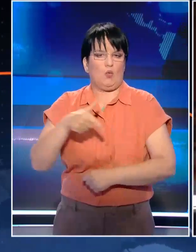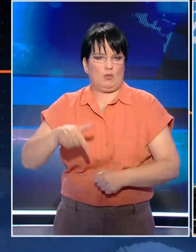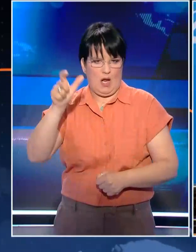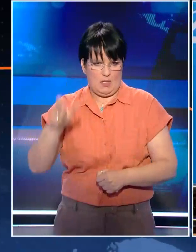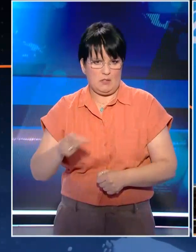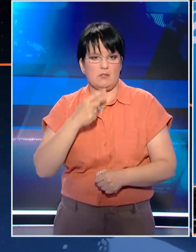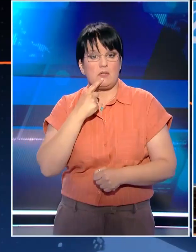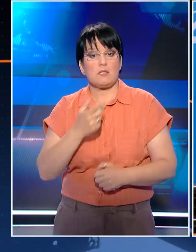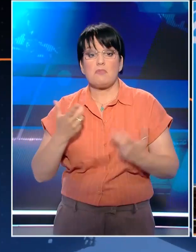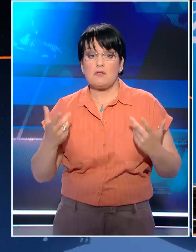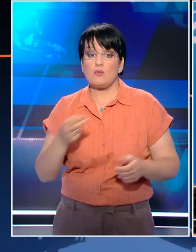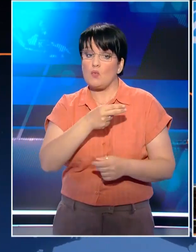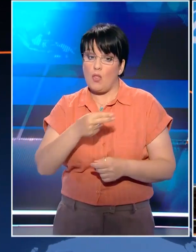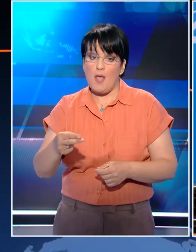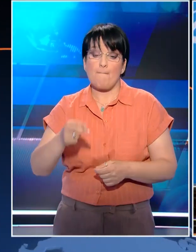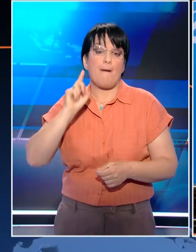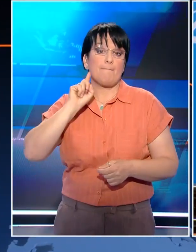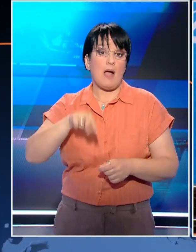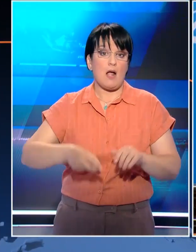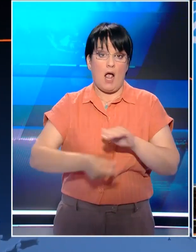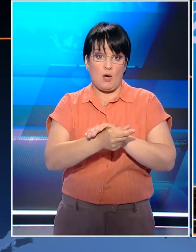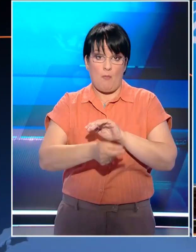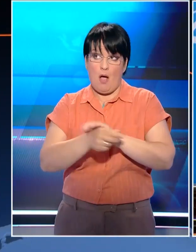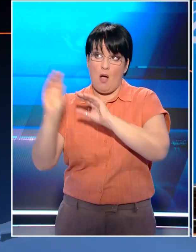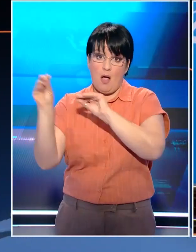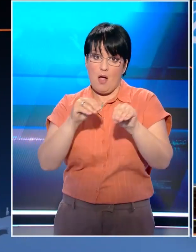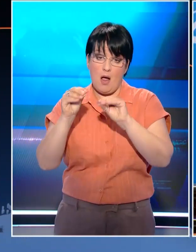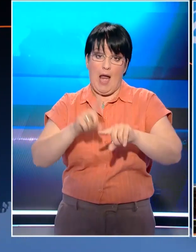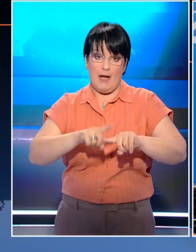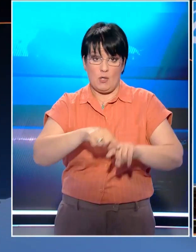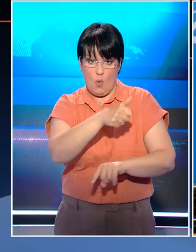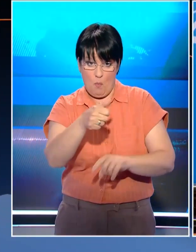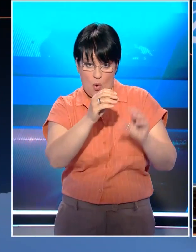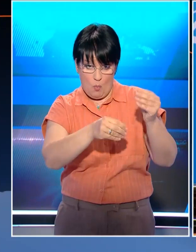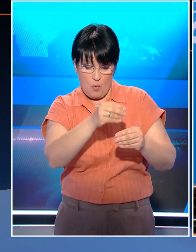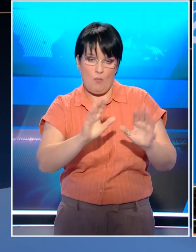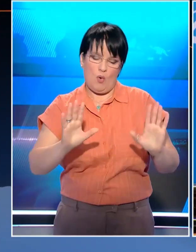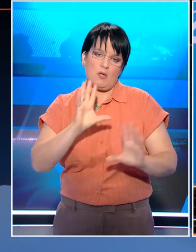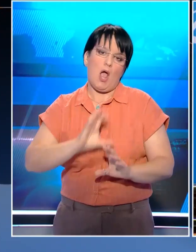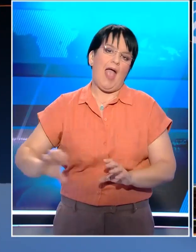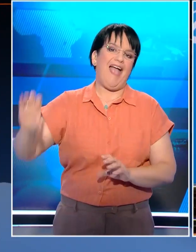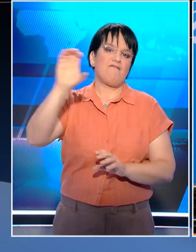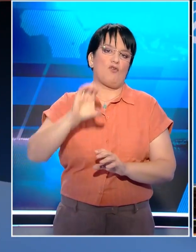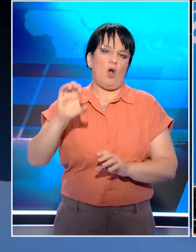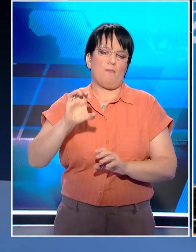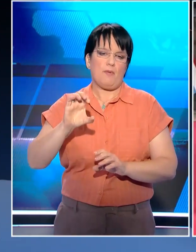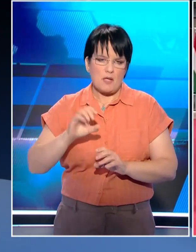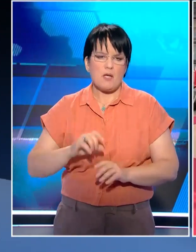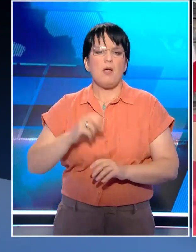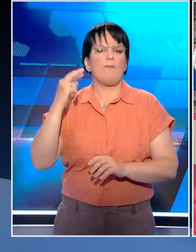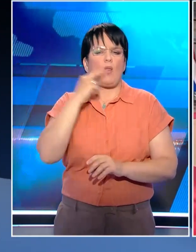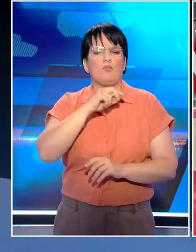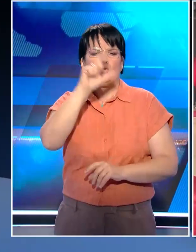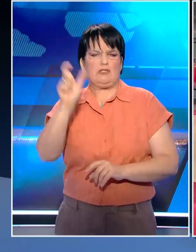Γκουτέρες, τόνισε ότι το ζήτημα της παράνομης διακίνησης μεταναστών δεν είναι ελληνικό πρόβλημα αλλά ευρωπαϊκό. Η Πρωθυπουργός Ιταλίας